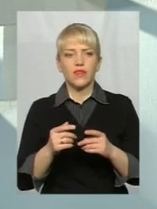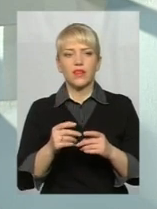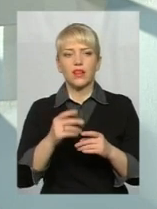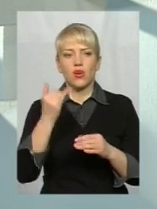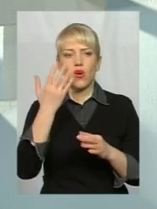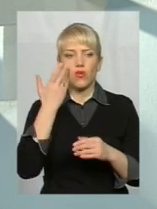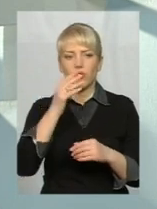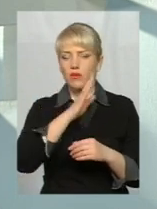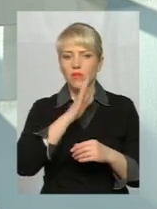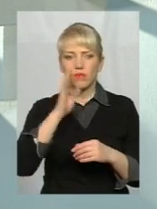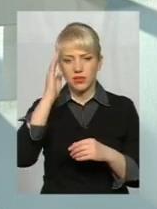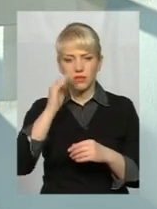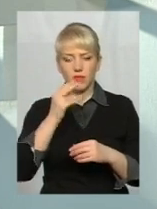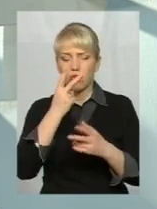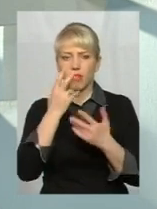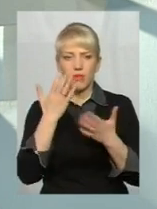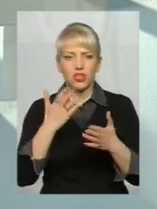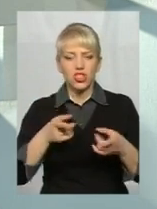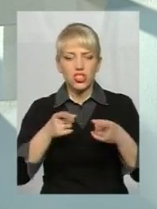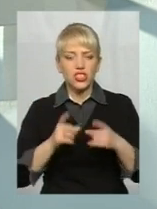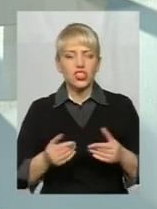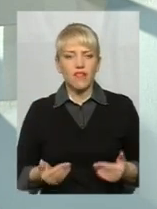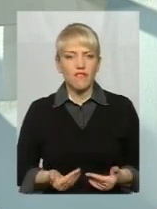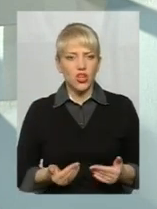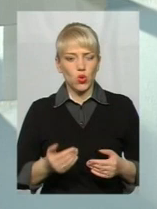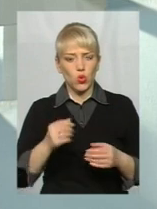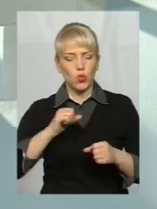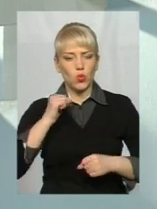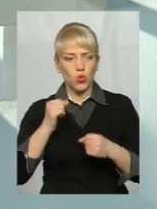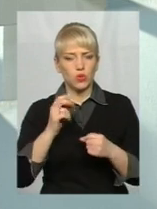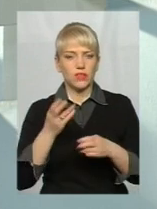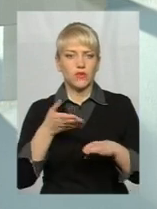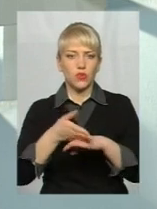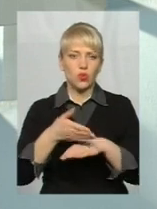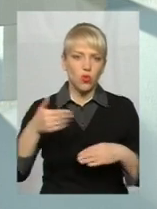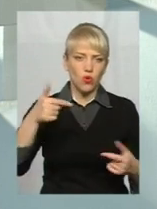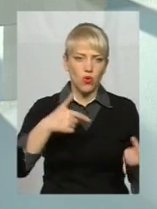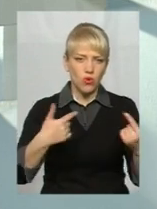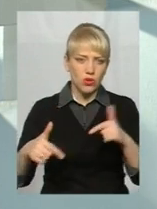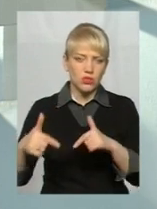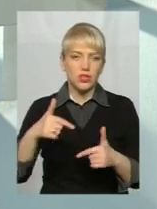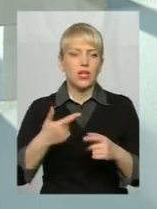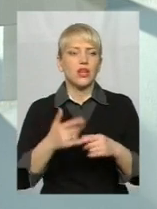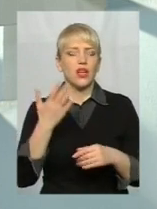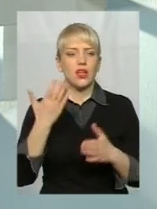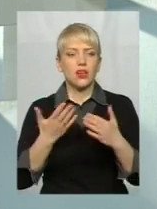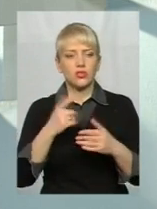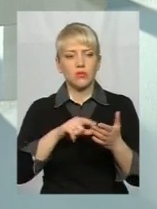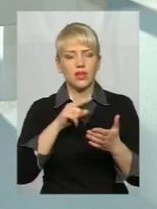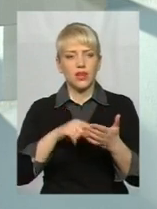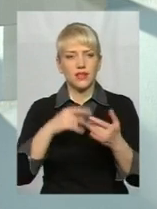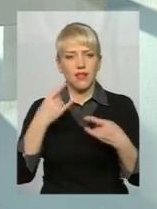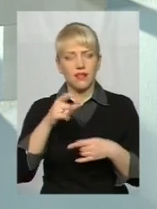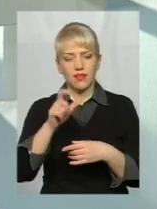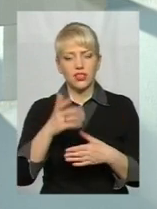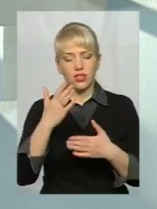які не приходять додому, до яких не ходить дитина, і це вже перший дзвіночок. Якщо, з питання глядача, якщо